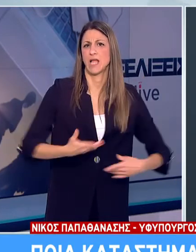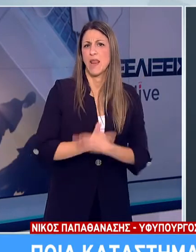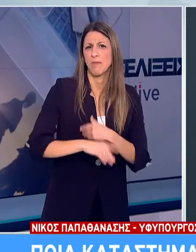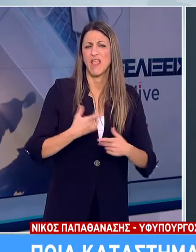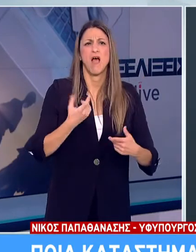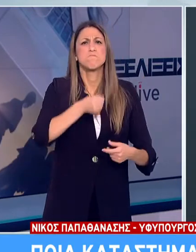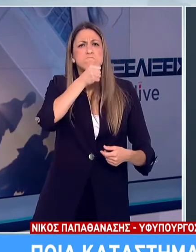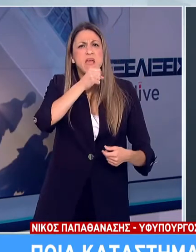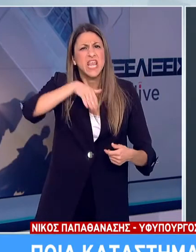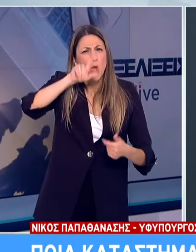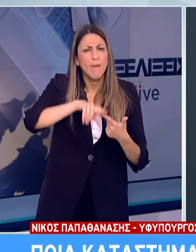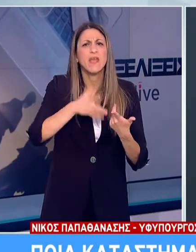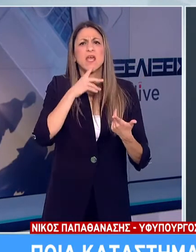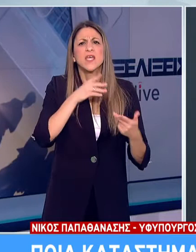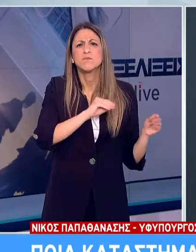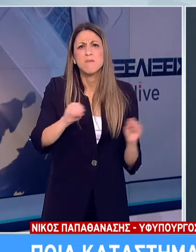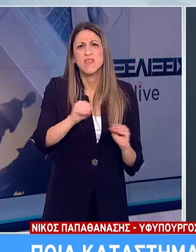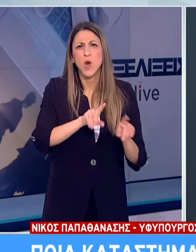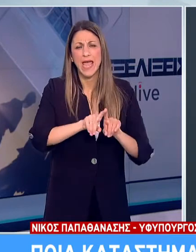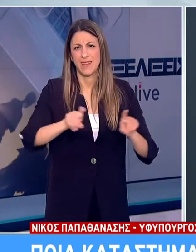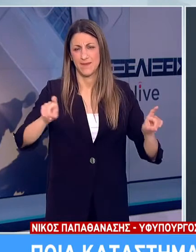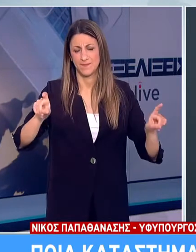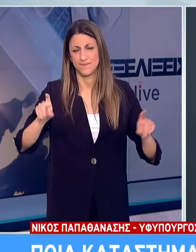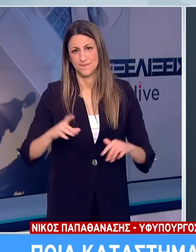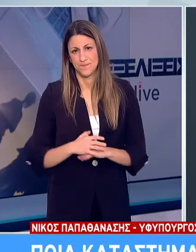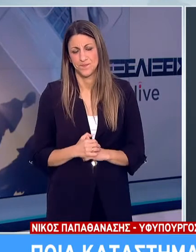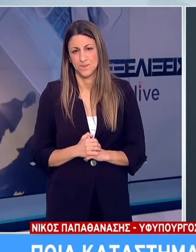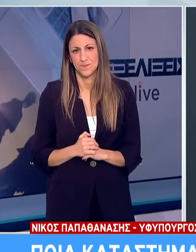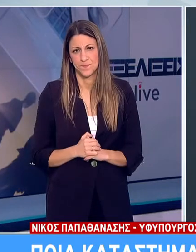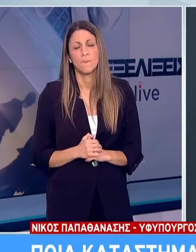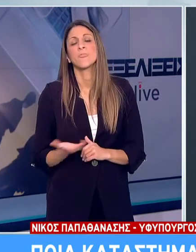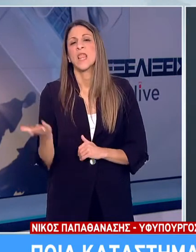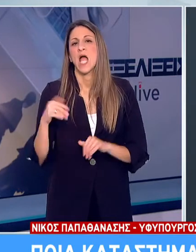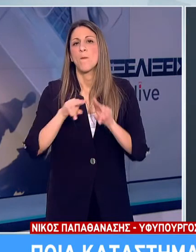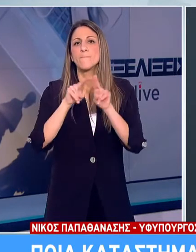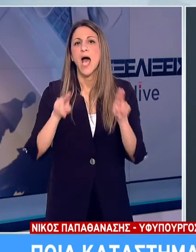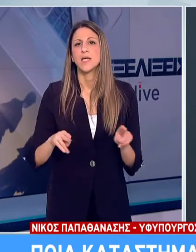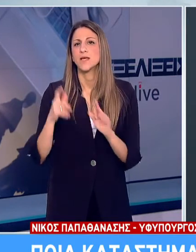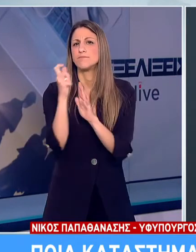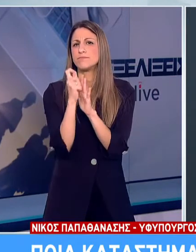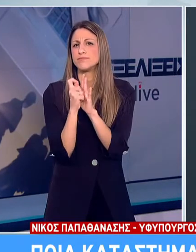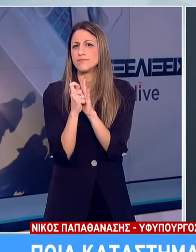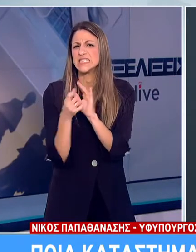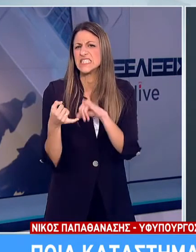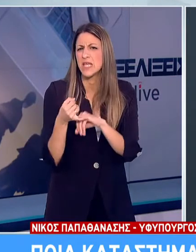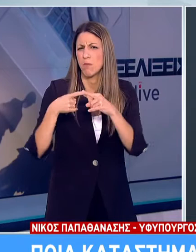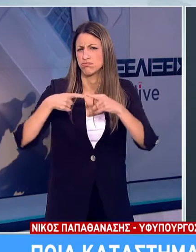ηλικιωμένους και για την τροφοδοσία του καταστήματος. Για τα καταστήματα τυχερών παιχνιδιών και στοιχημάτων, ως